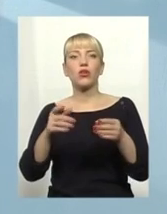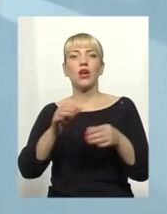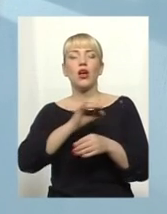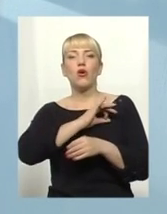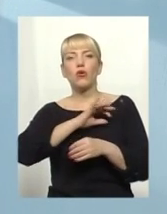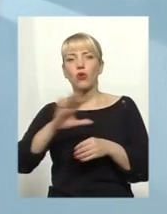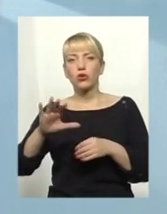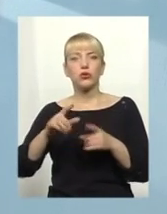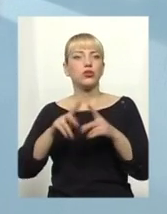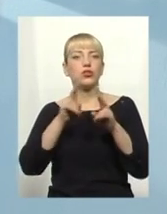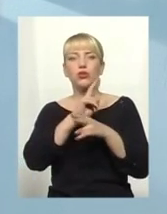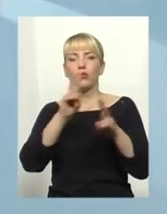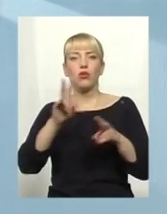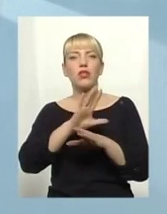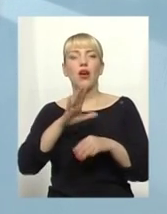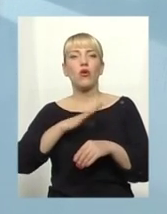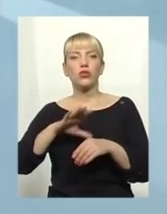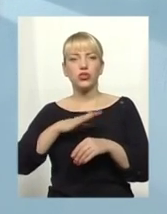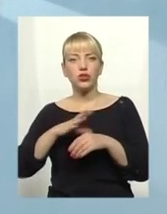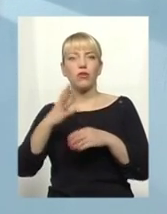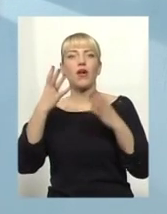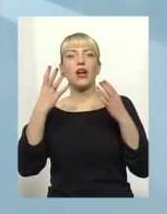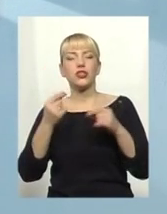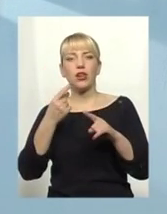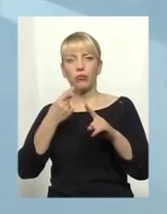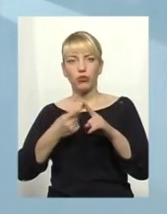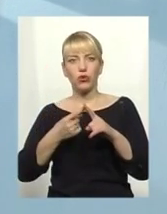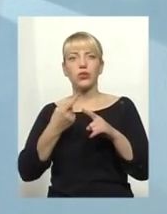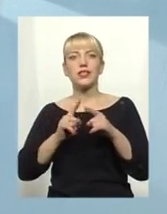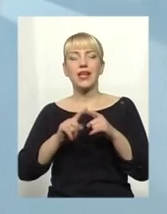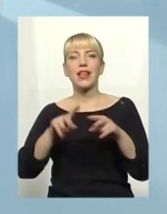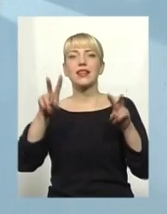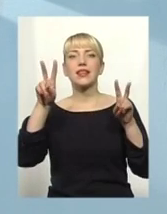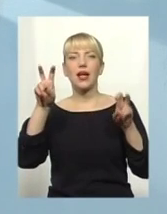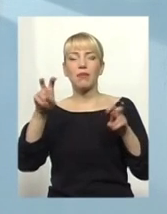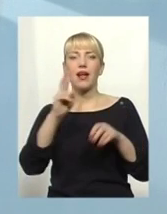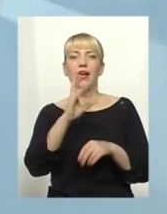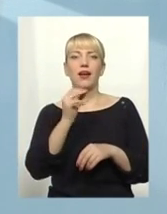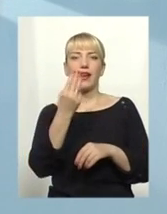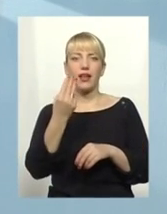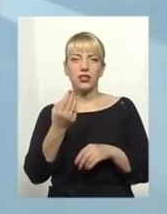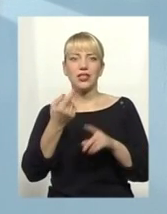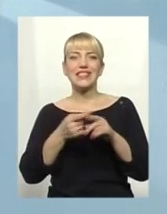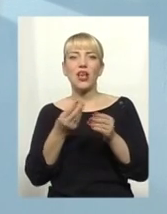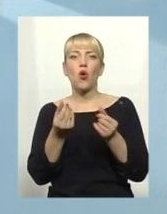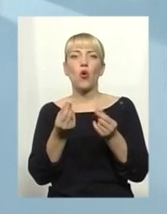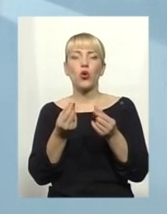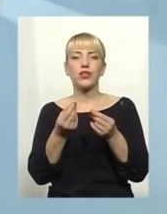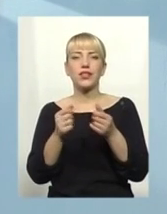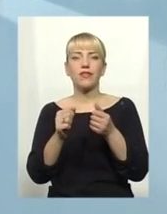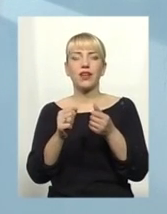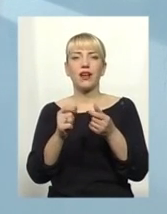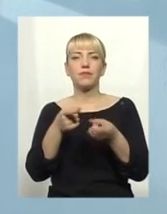ніхто не очікував. А плюс це тема кешу, готівки. Ніхто не думав, що